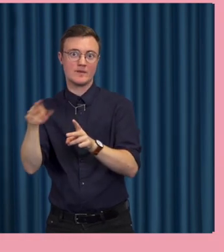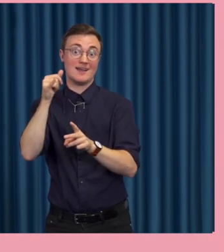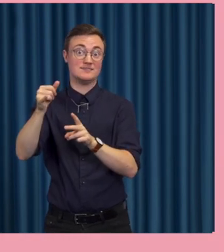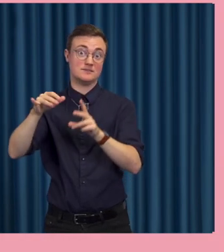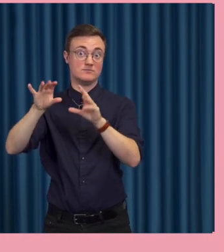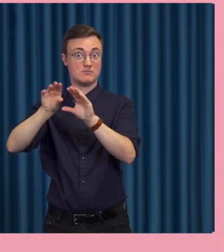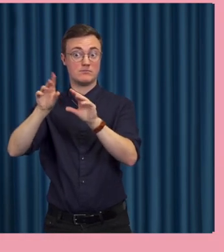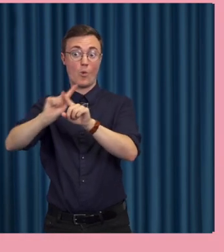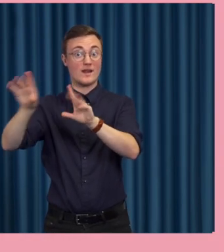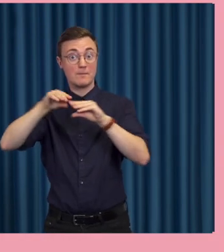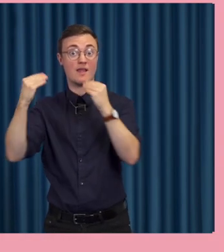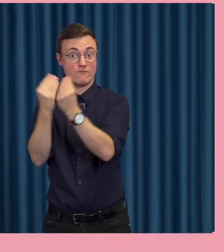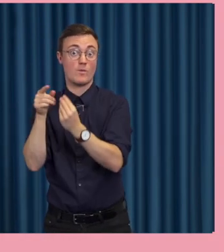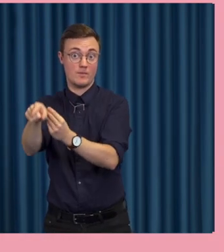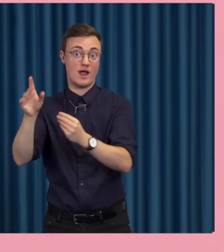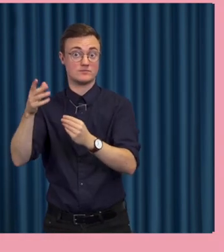centraliseringen.